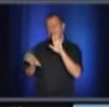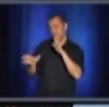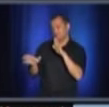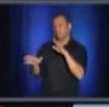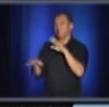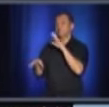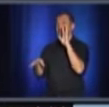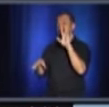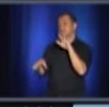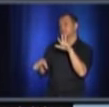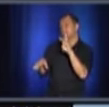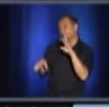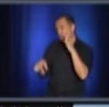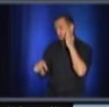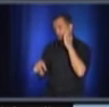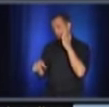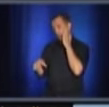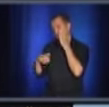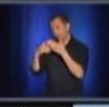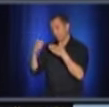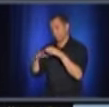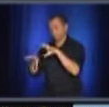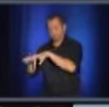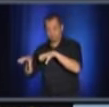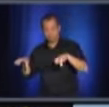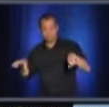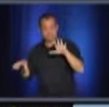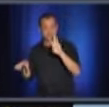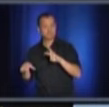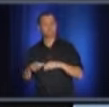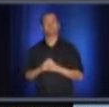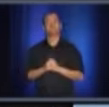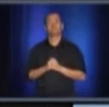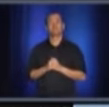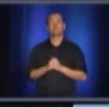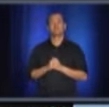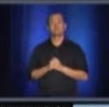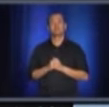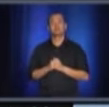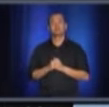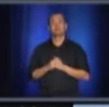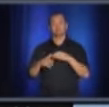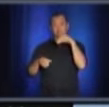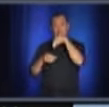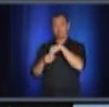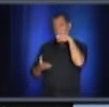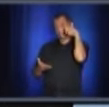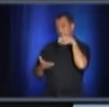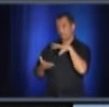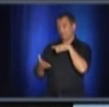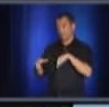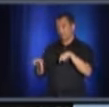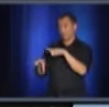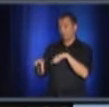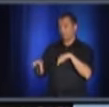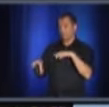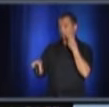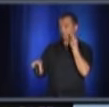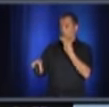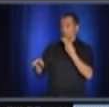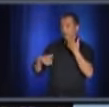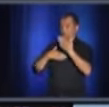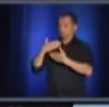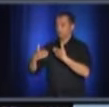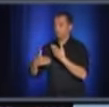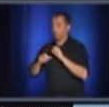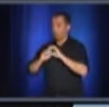partie de notre plan de la deuxième vague, dans le sens qu'un des éléments que tout le monde reconnaît bien maintenant, c'est qu'il